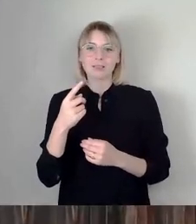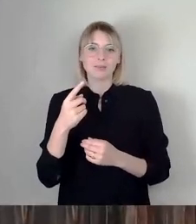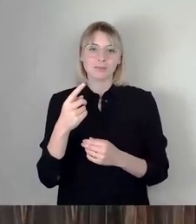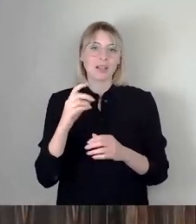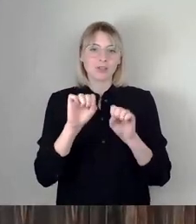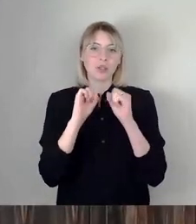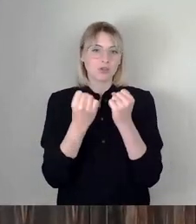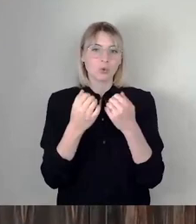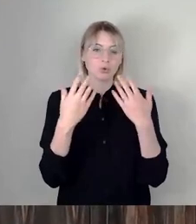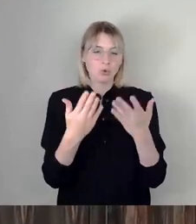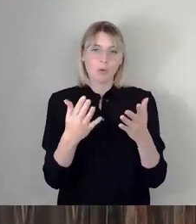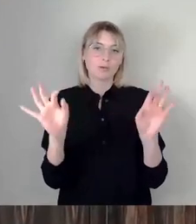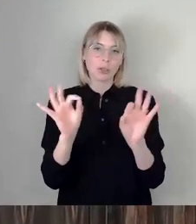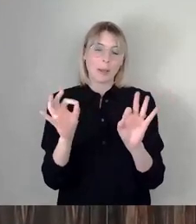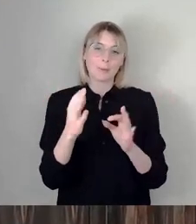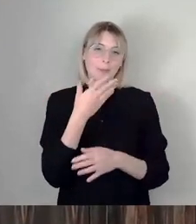ungenügend.